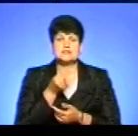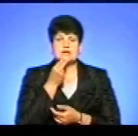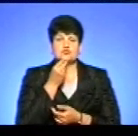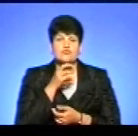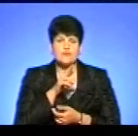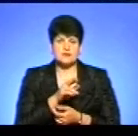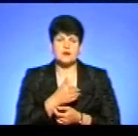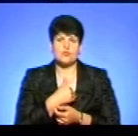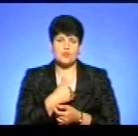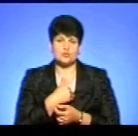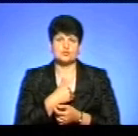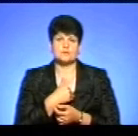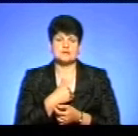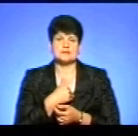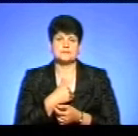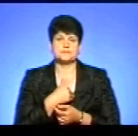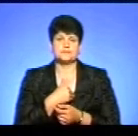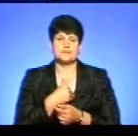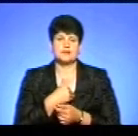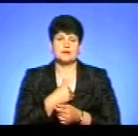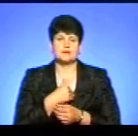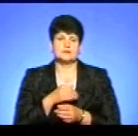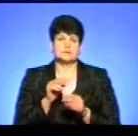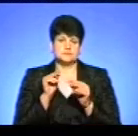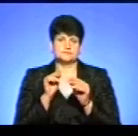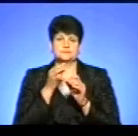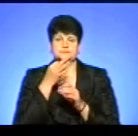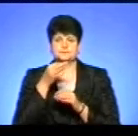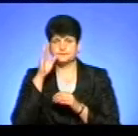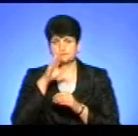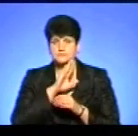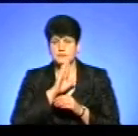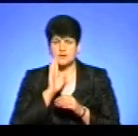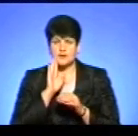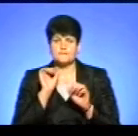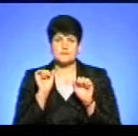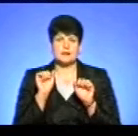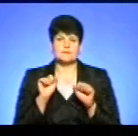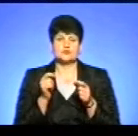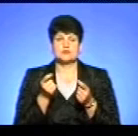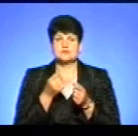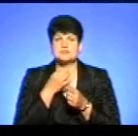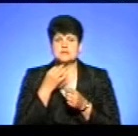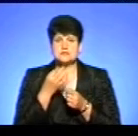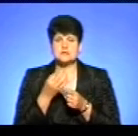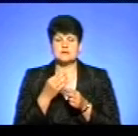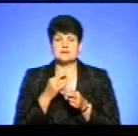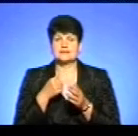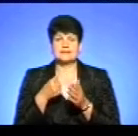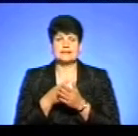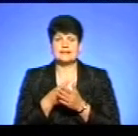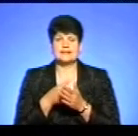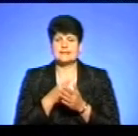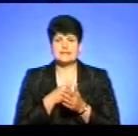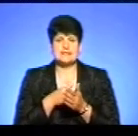принагідно, хочу десь запевнити батьків, можливо, десь сказати, що не до кінця